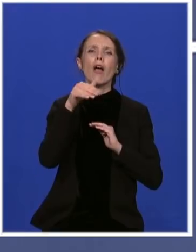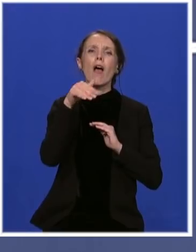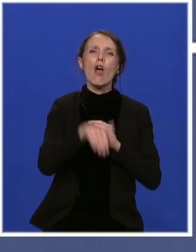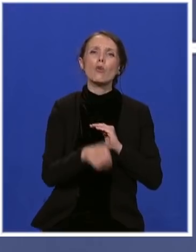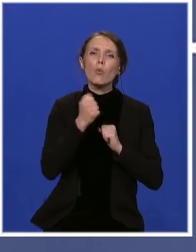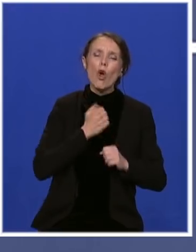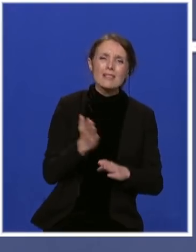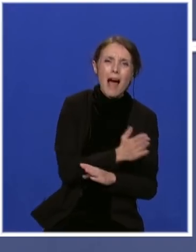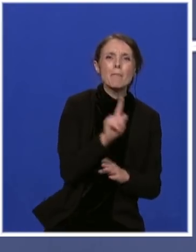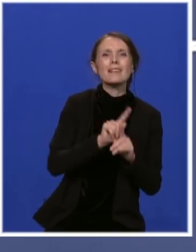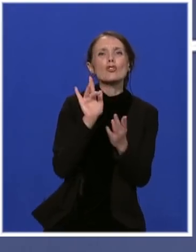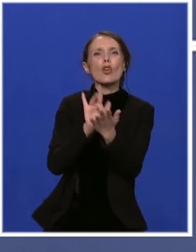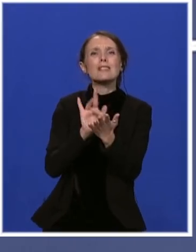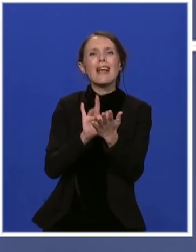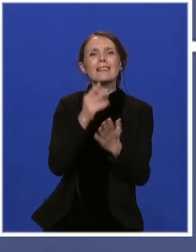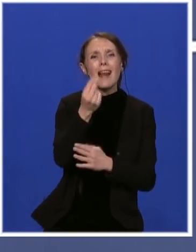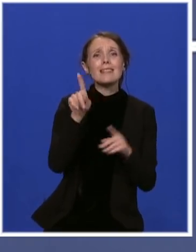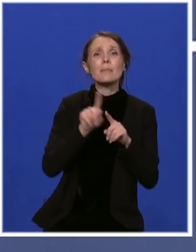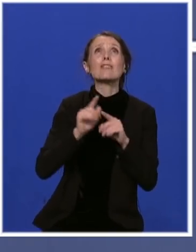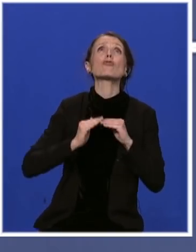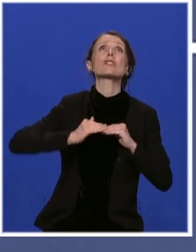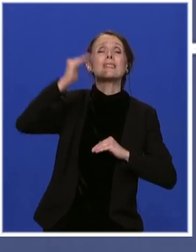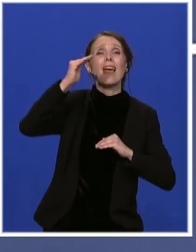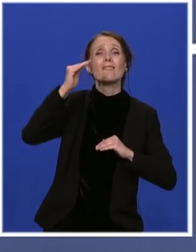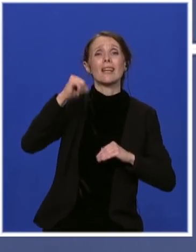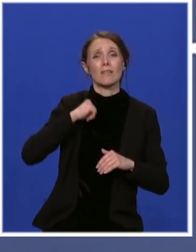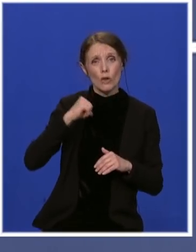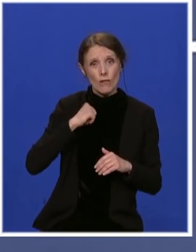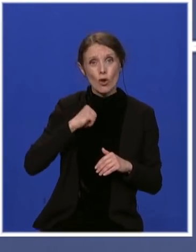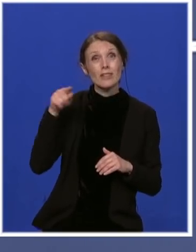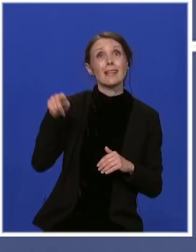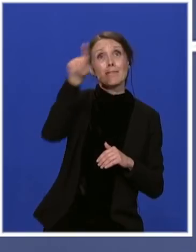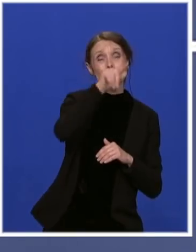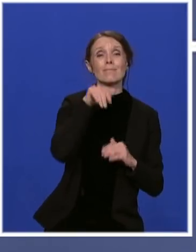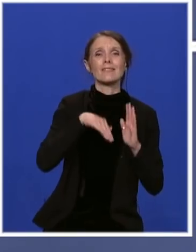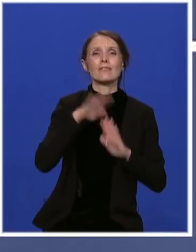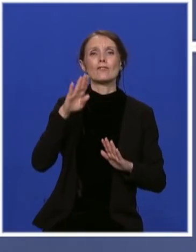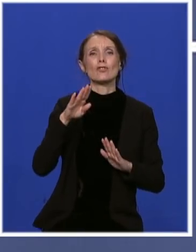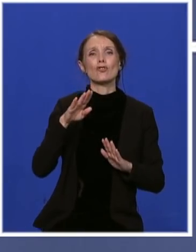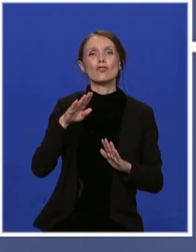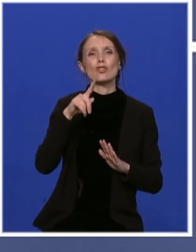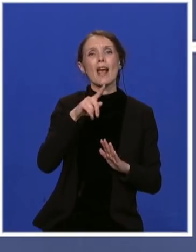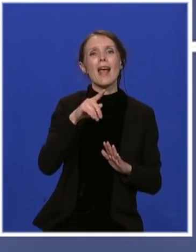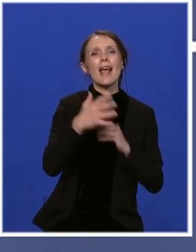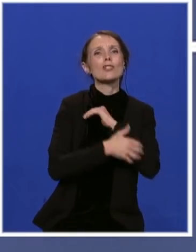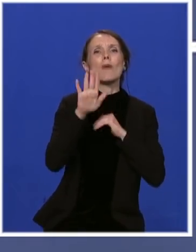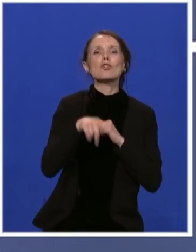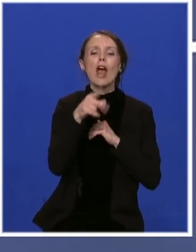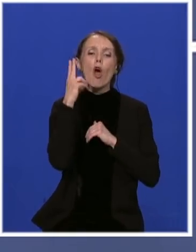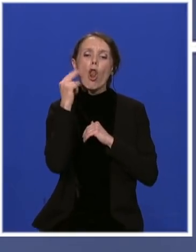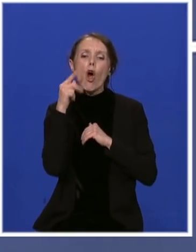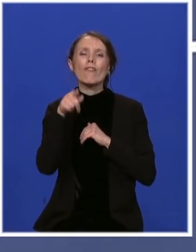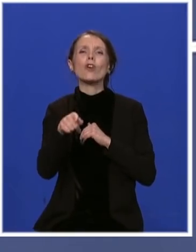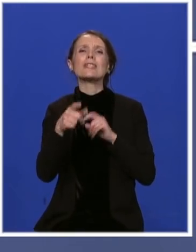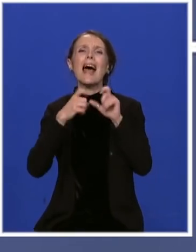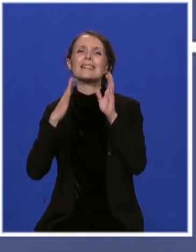Srbije, centralna Srbija i sever Vojvodine, koji je siromašniji od Novosadskog i Sremskog dela.